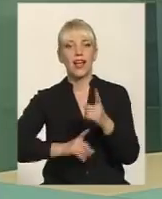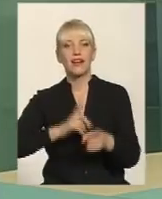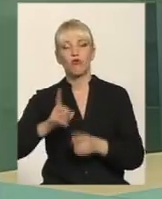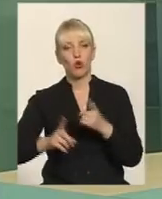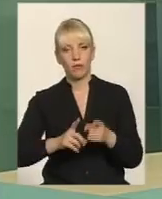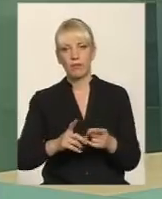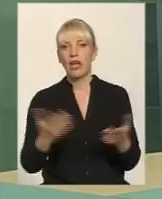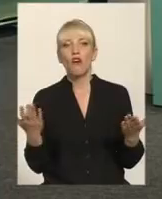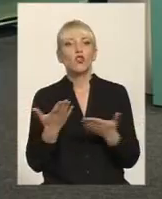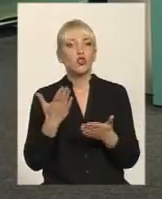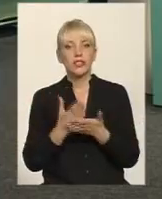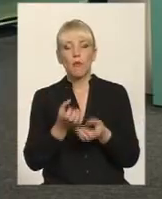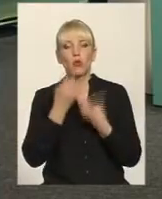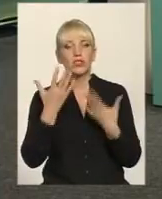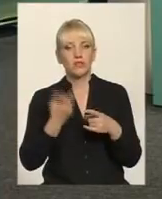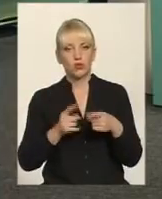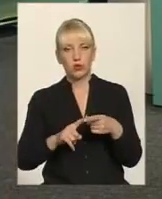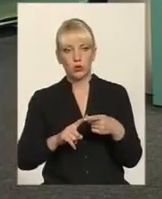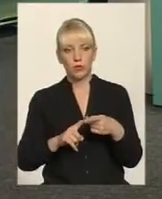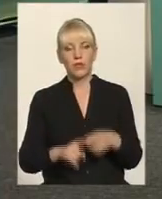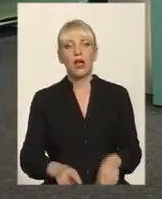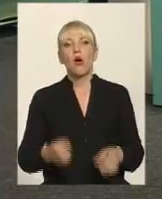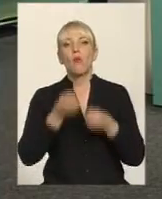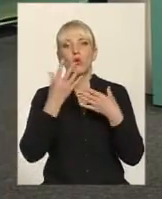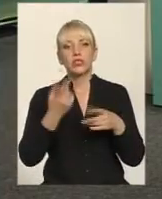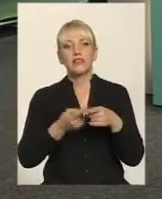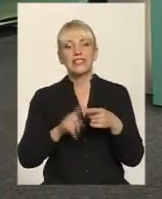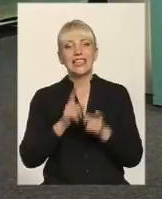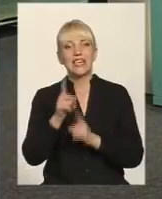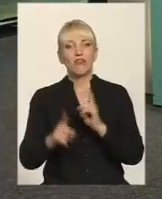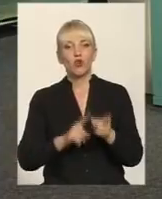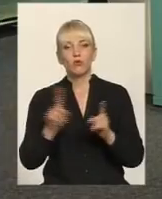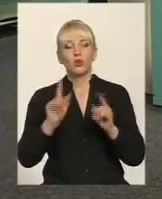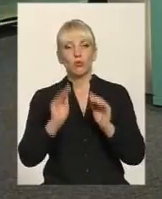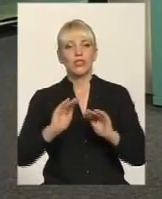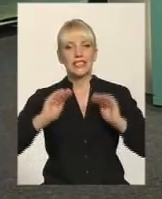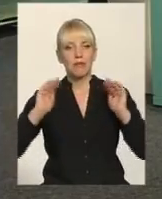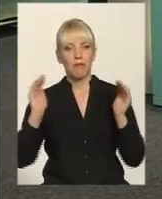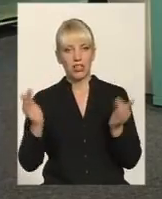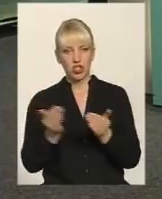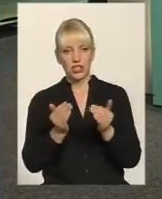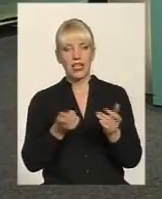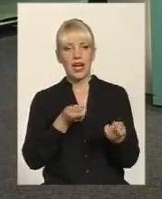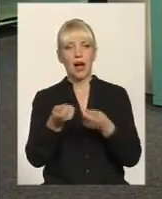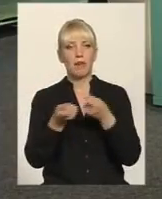позитив? Позитив цієї реформи, що буде зменшений апарат державного управління. Раз.